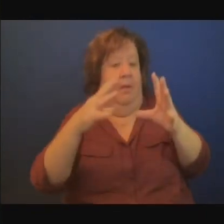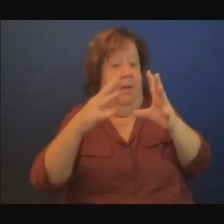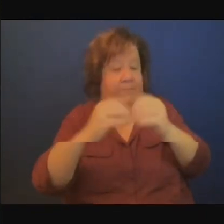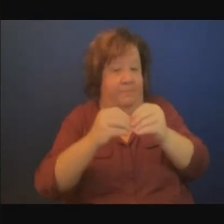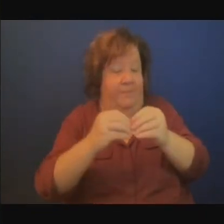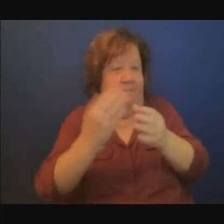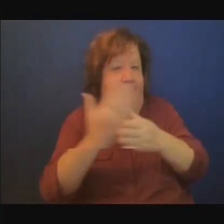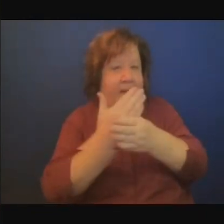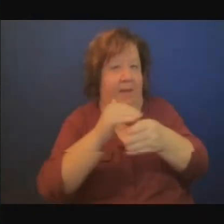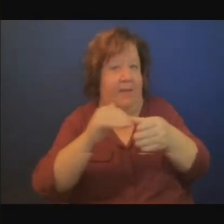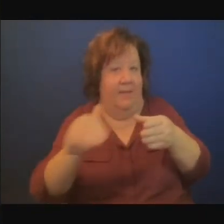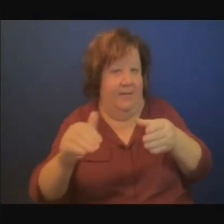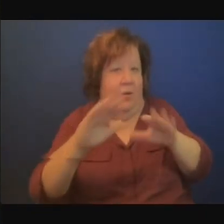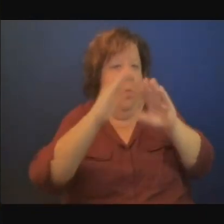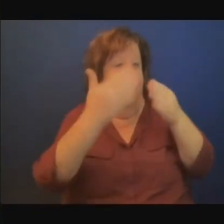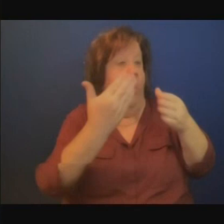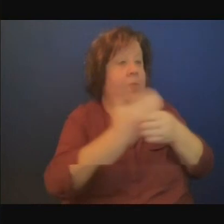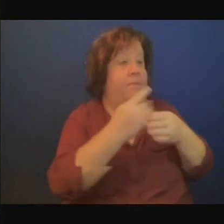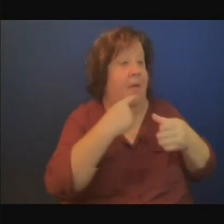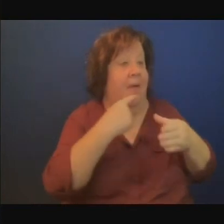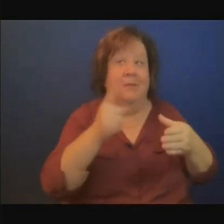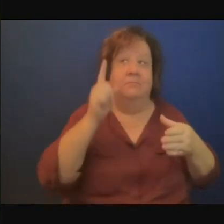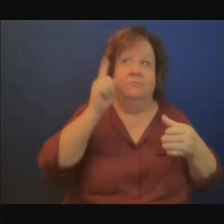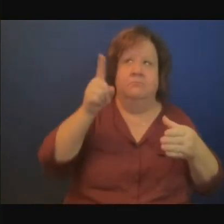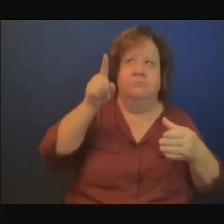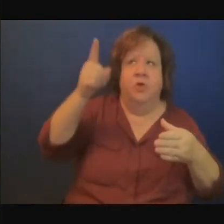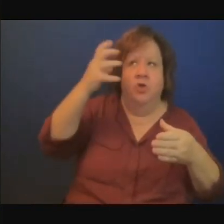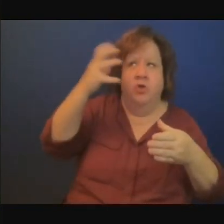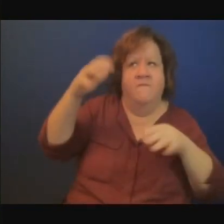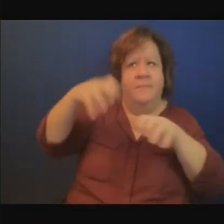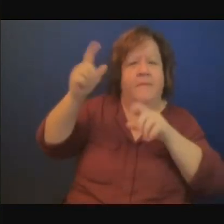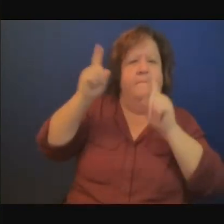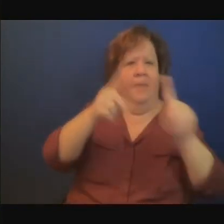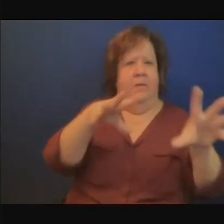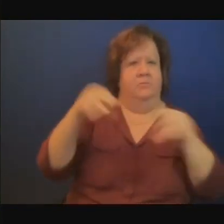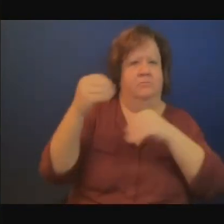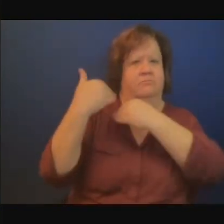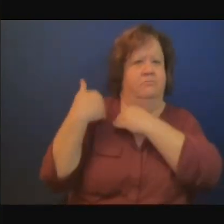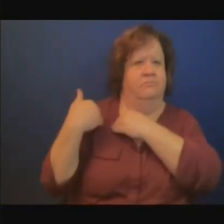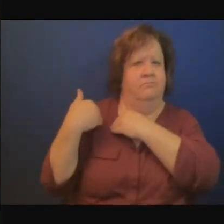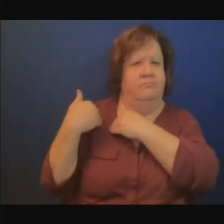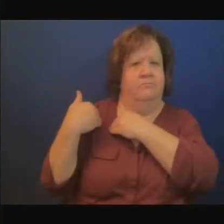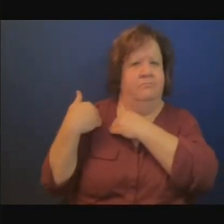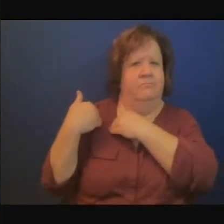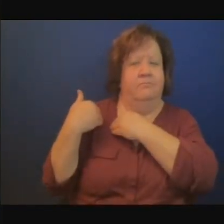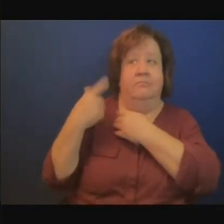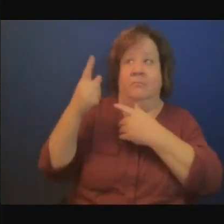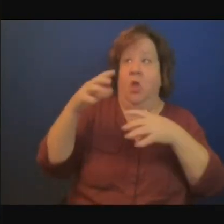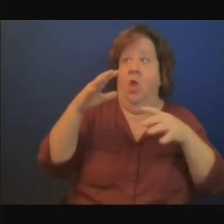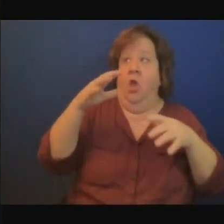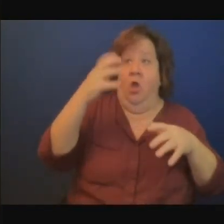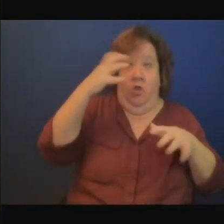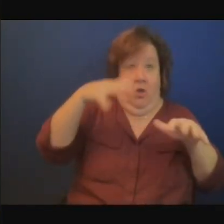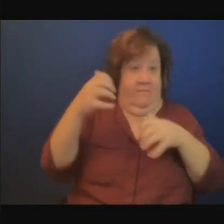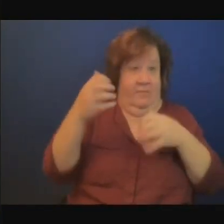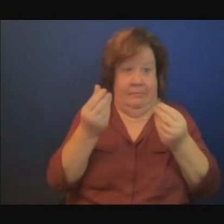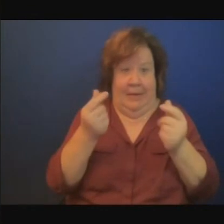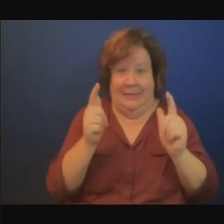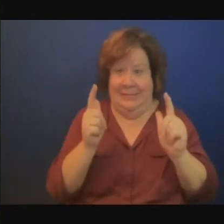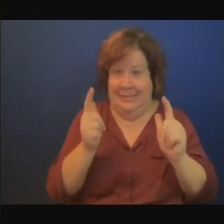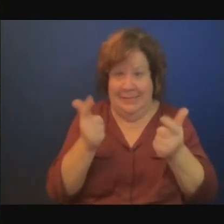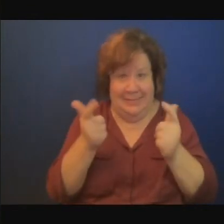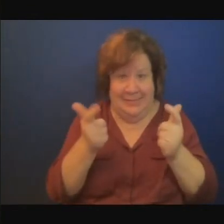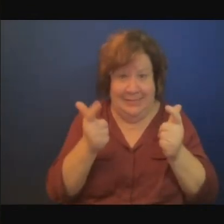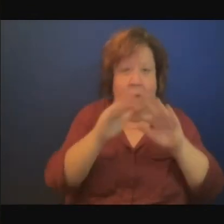21 ans pour le projet hydroélectrique donc il y a des solutions novatrices qui ont été mises en place pour